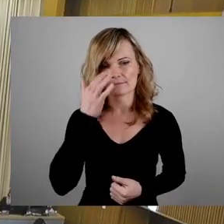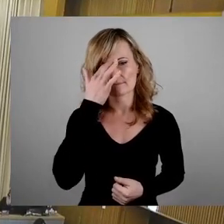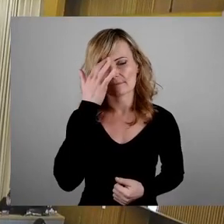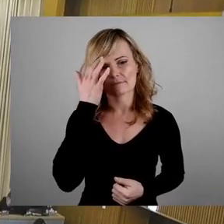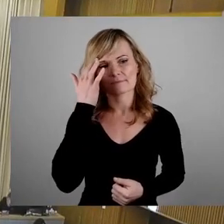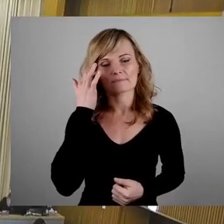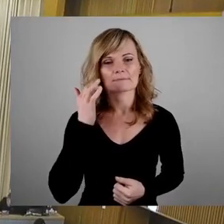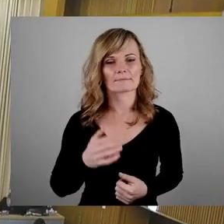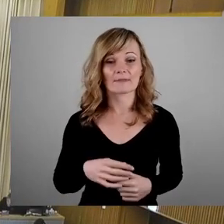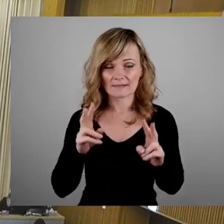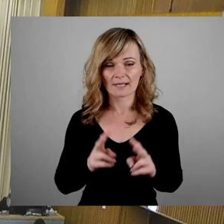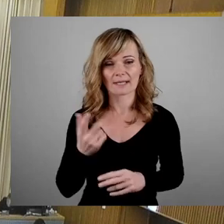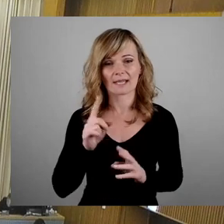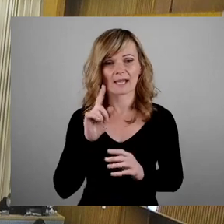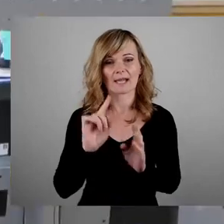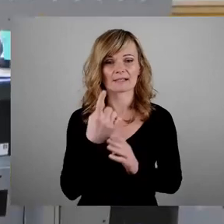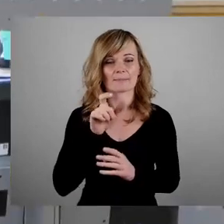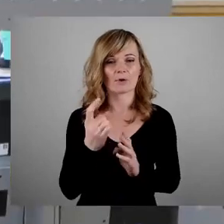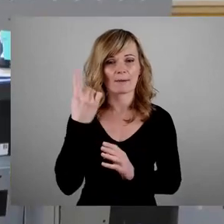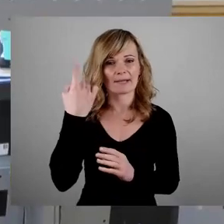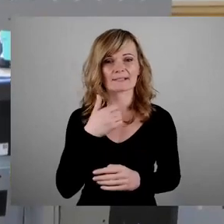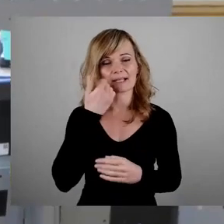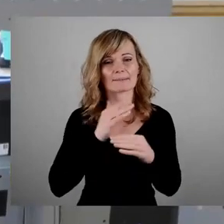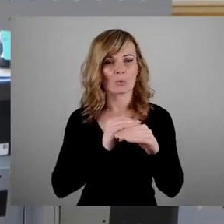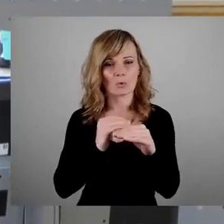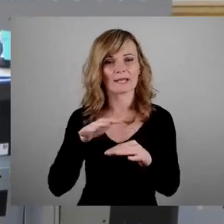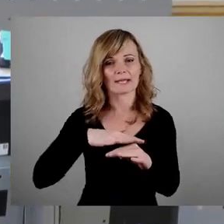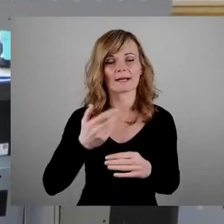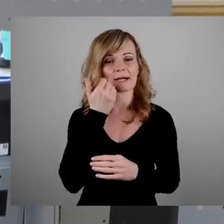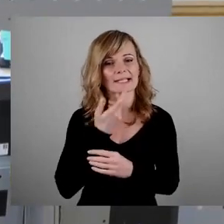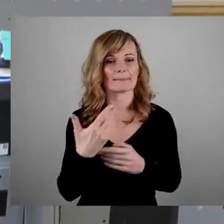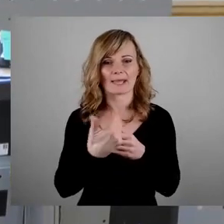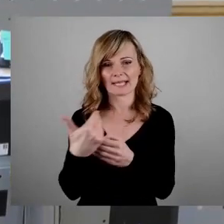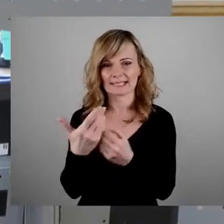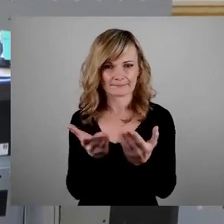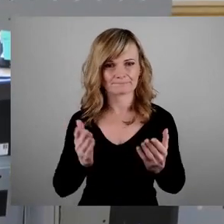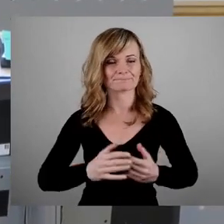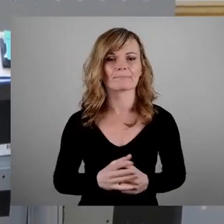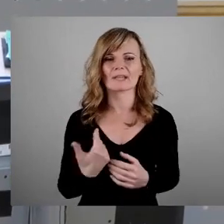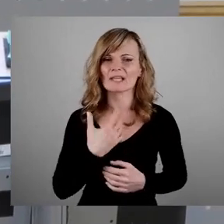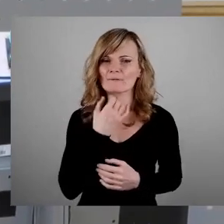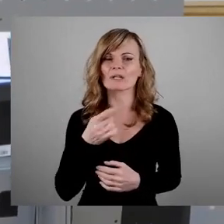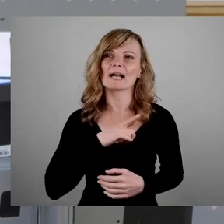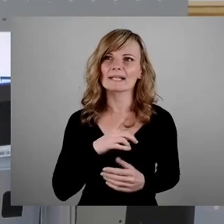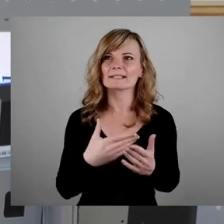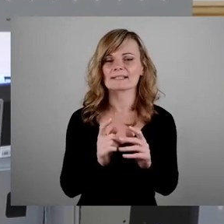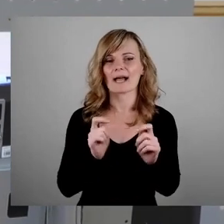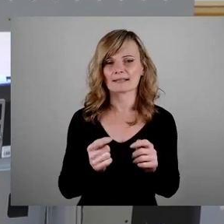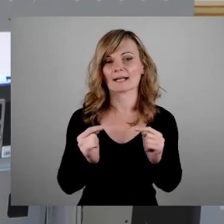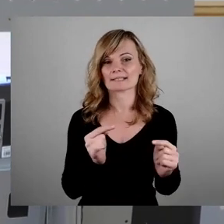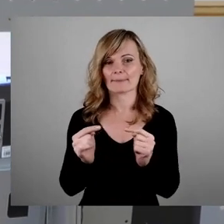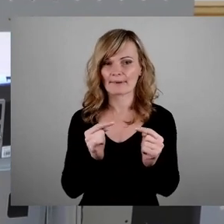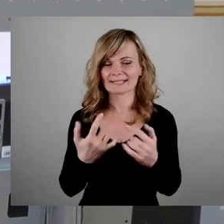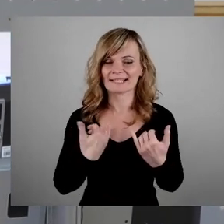Sehr geehrter Herr erster Bürgermeister, liebe Kolleginnen, liebe Kollegen, liebe Gäste. Ich wollte mir eigentlich in dieser Antragsdebatte jetzt den